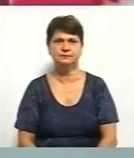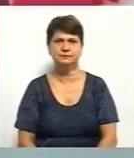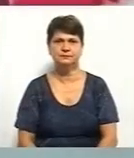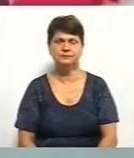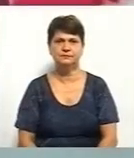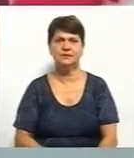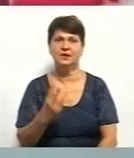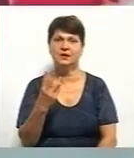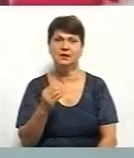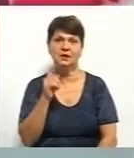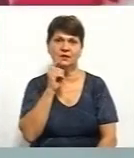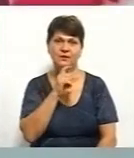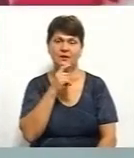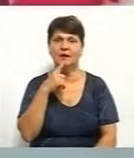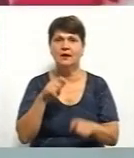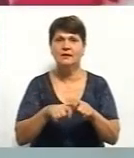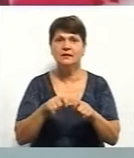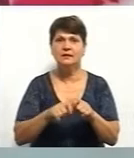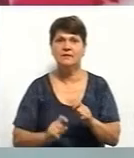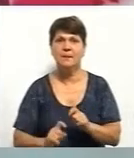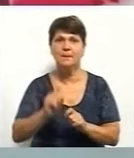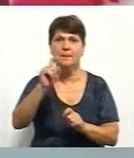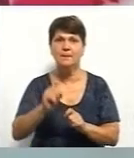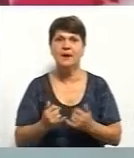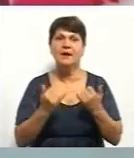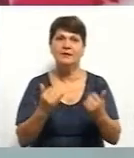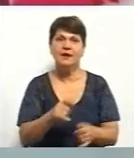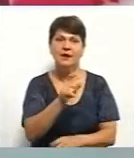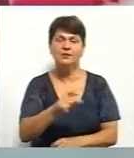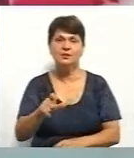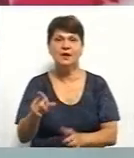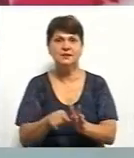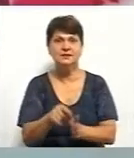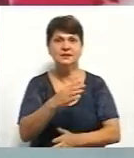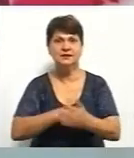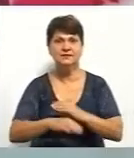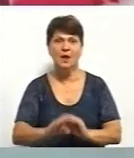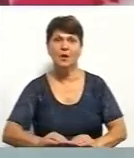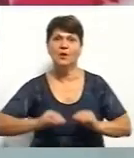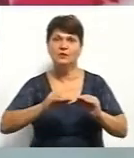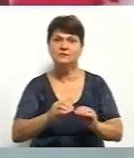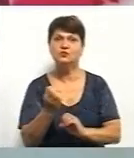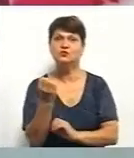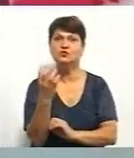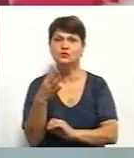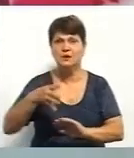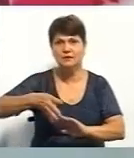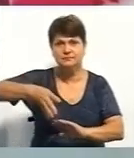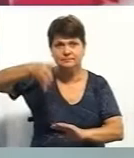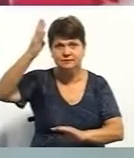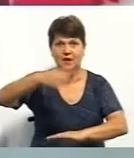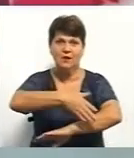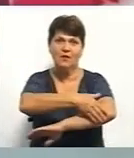Три дні у Вінниці тестують підйомну платформу для людей з інвалідністю. Встановили її у 14-поверхівці по